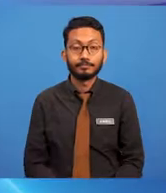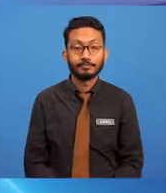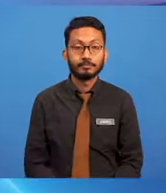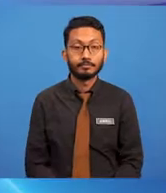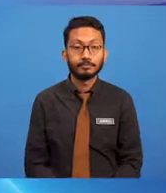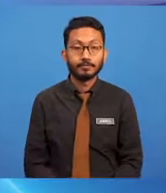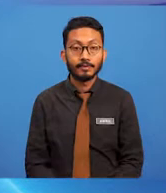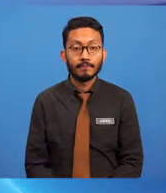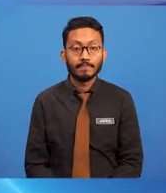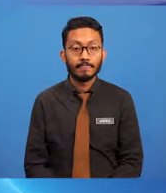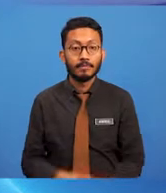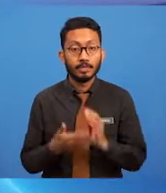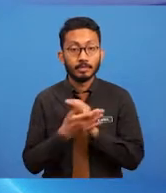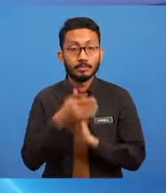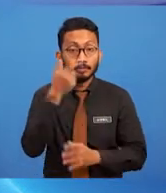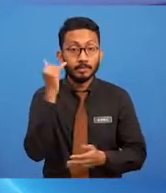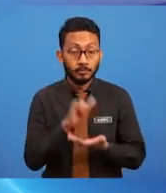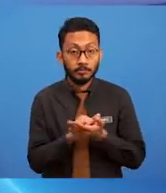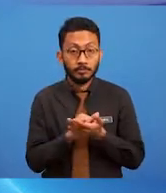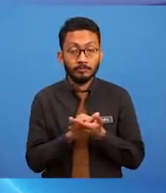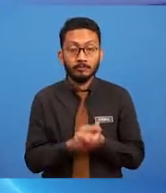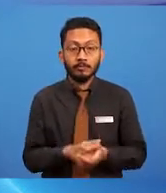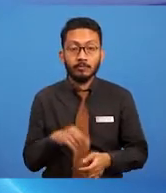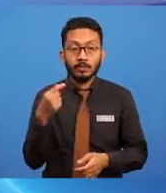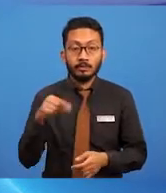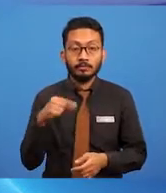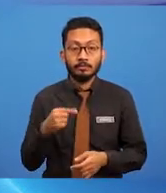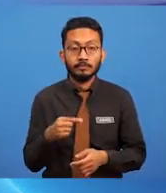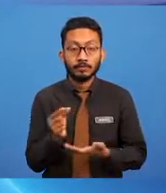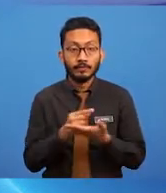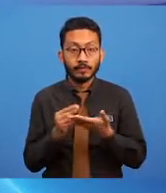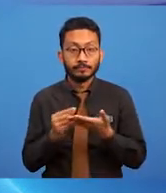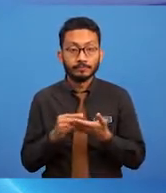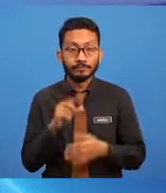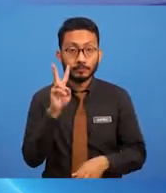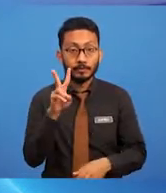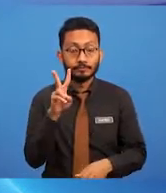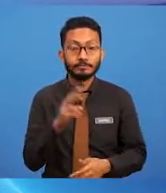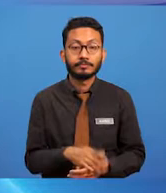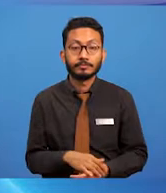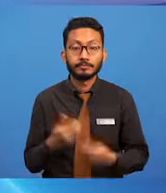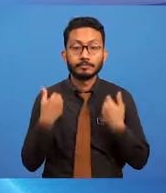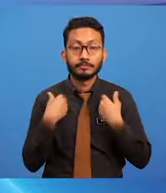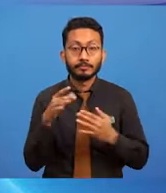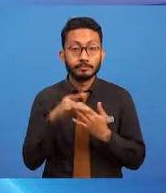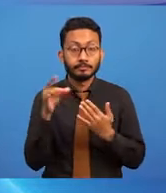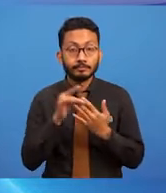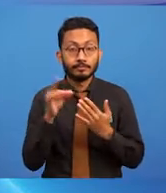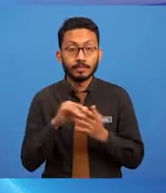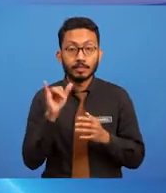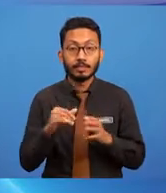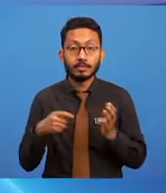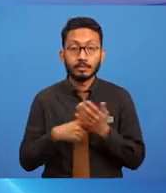Oleh kerana itu, grafik vector adalah pilihan yang terbaik untuk